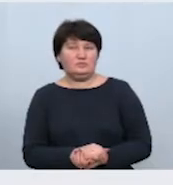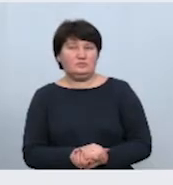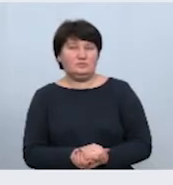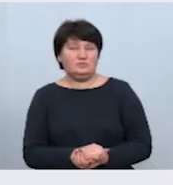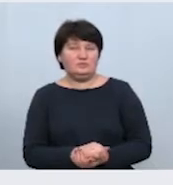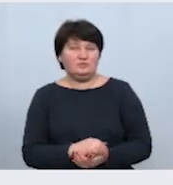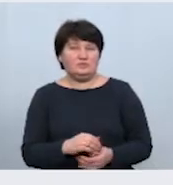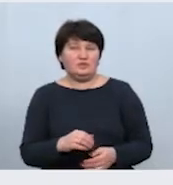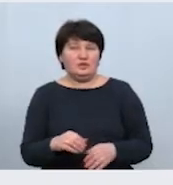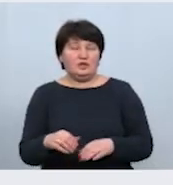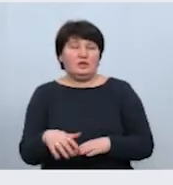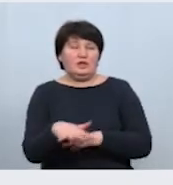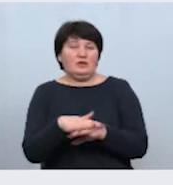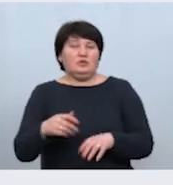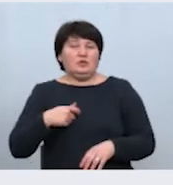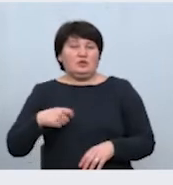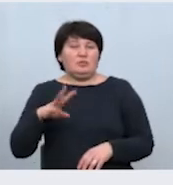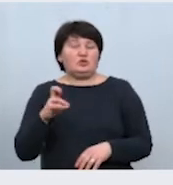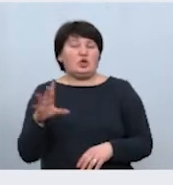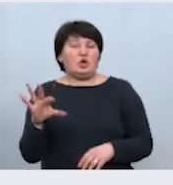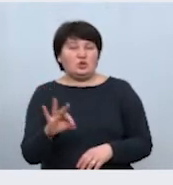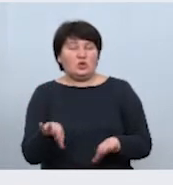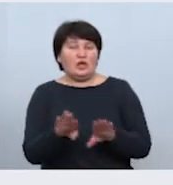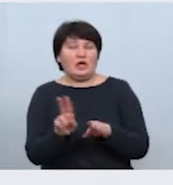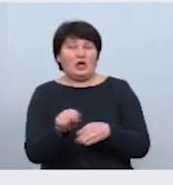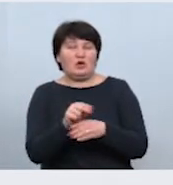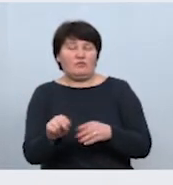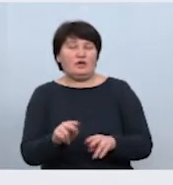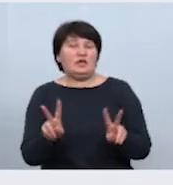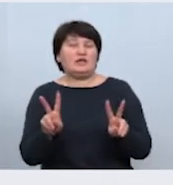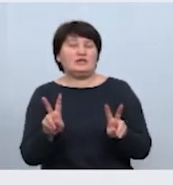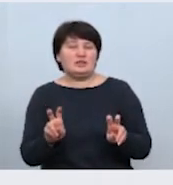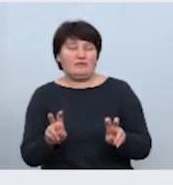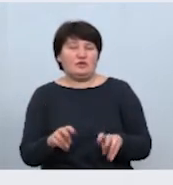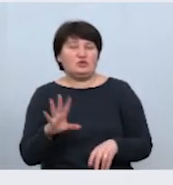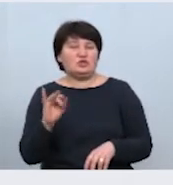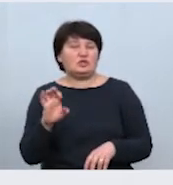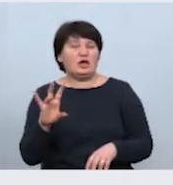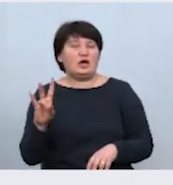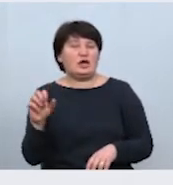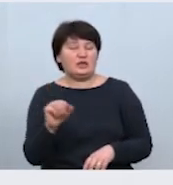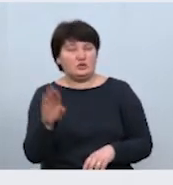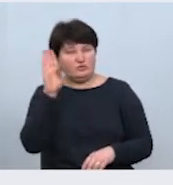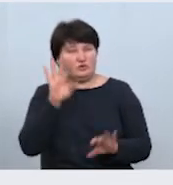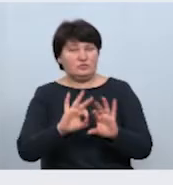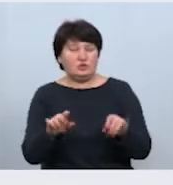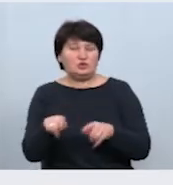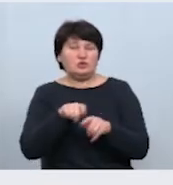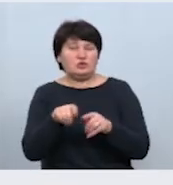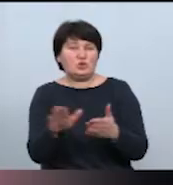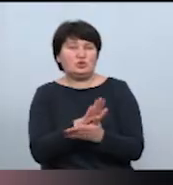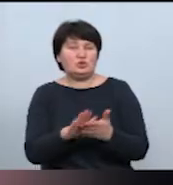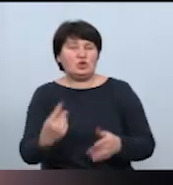України восьмого скликання Юрій Тимошенко таке лікування називає методом Чингісхана. Чоловік розповідає, що часник очищає